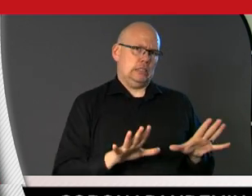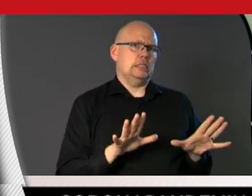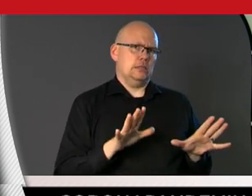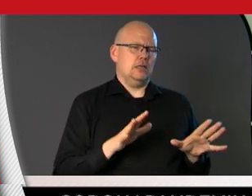sjukhus.